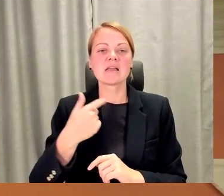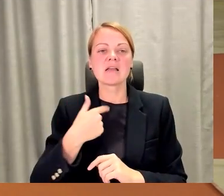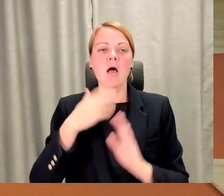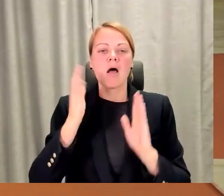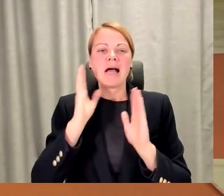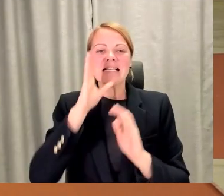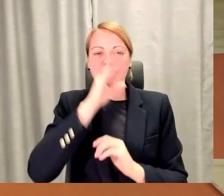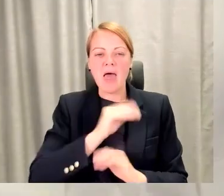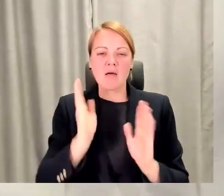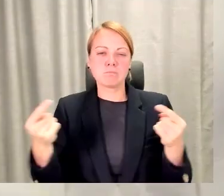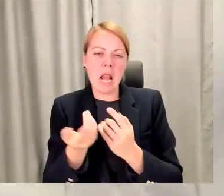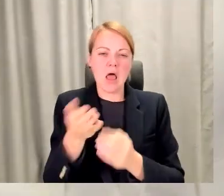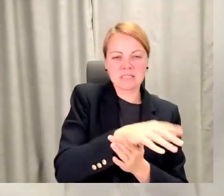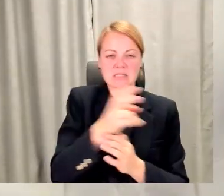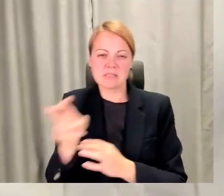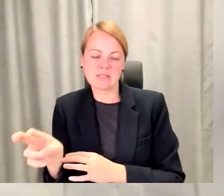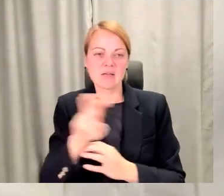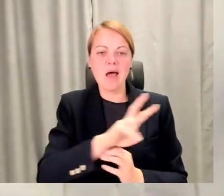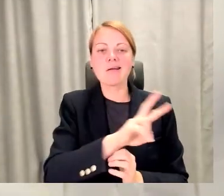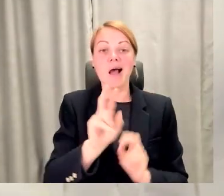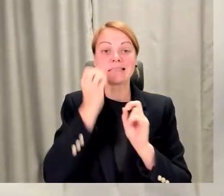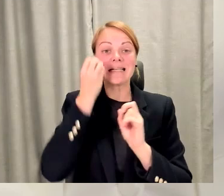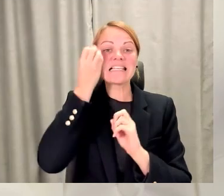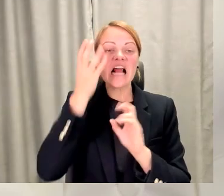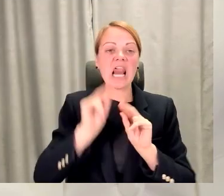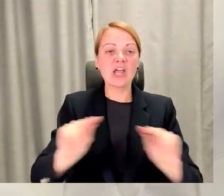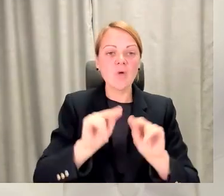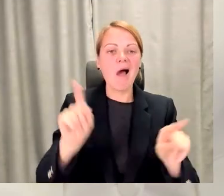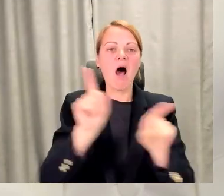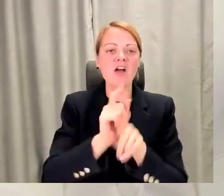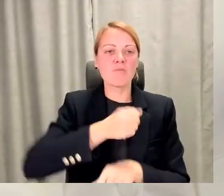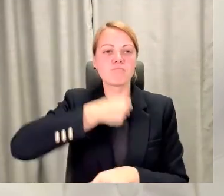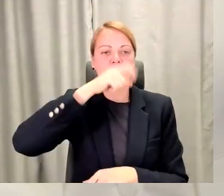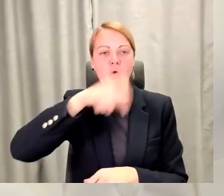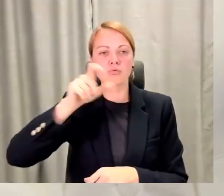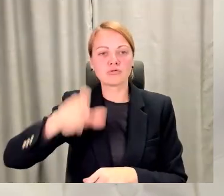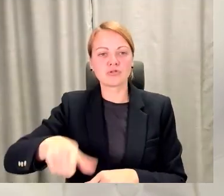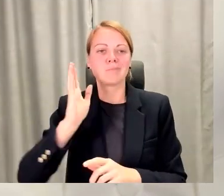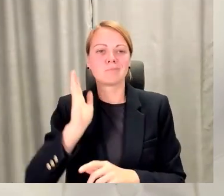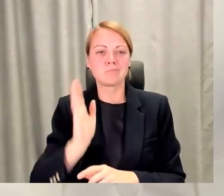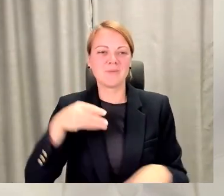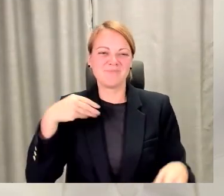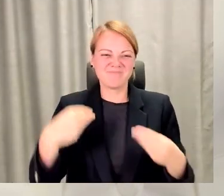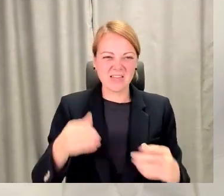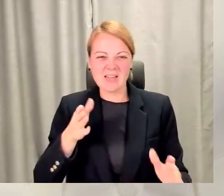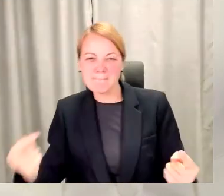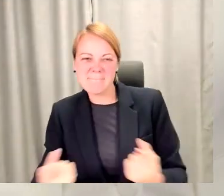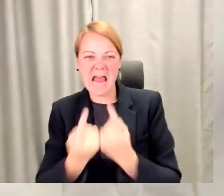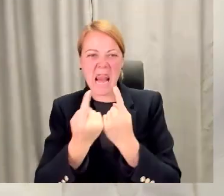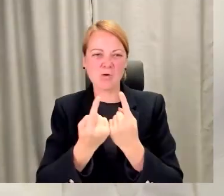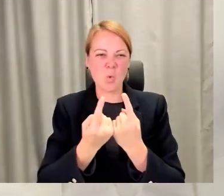izglīto pieaugušos, gan arī pašiem pieaugušiem būt fleksiblem un pielāgoties. Un tas,